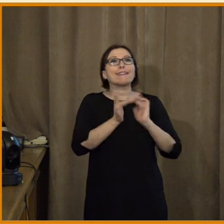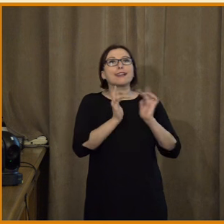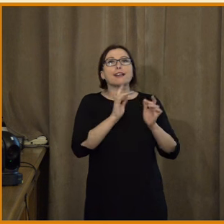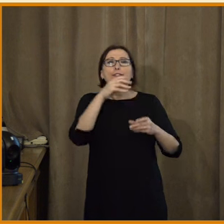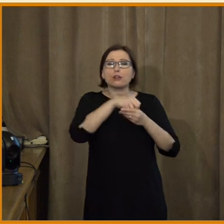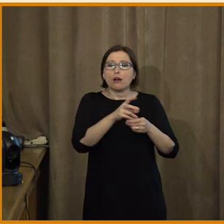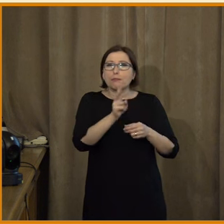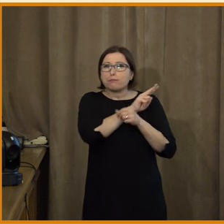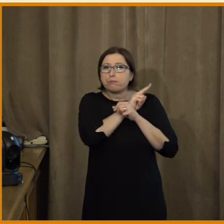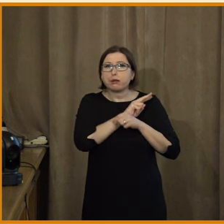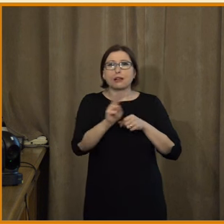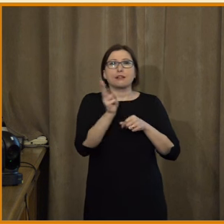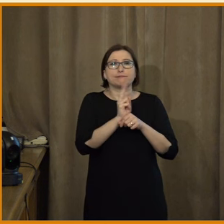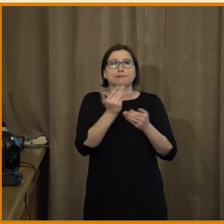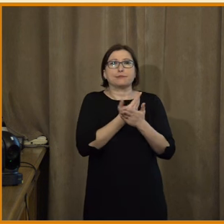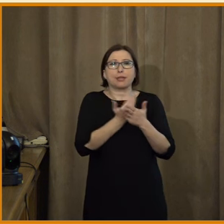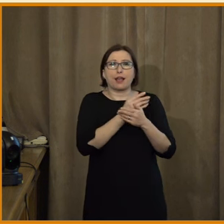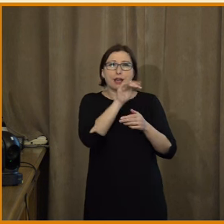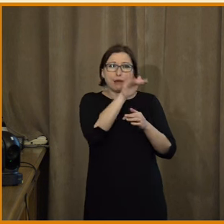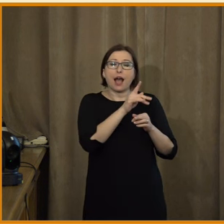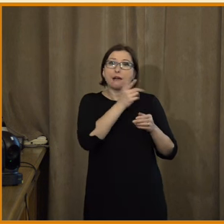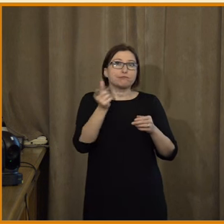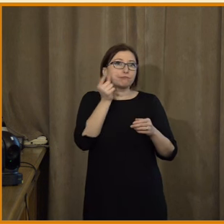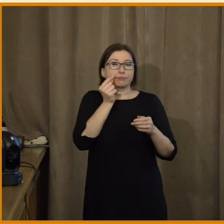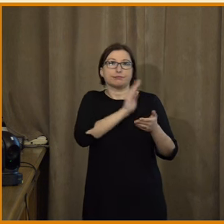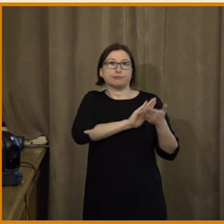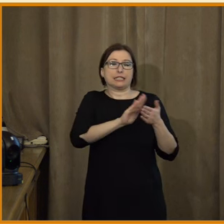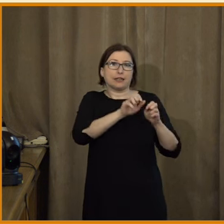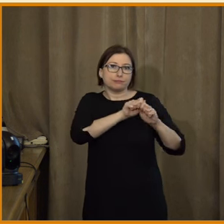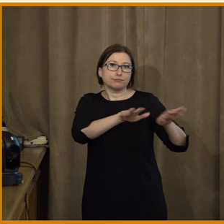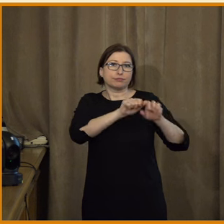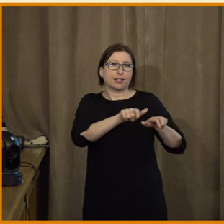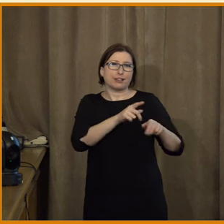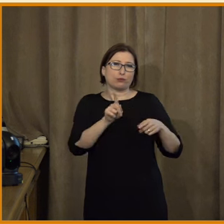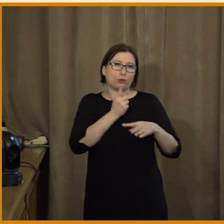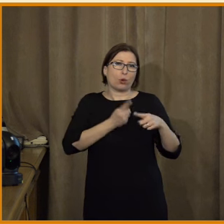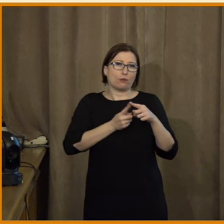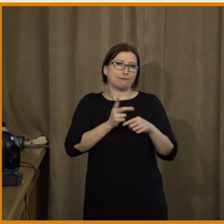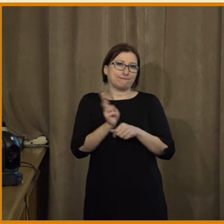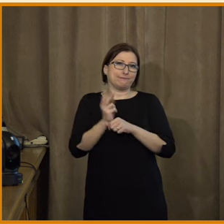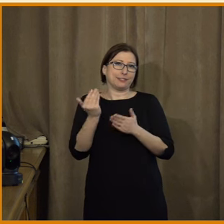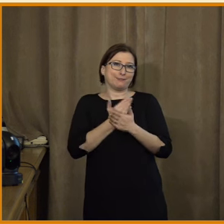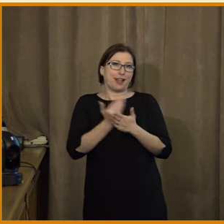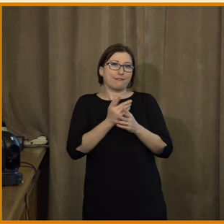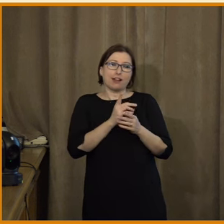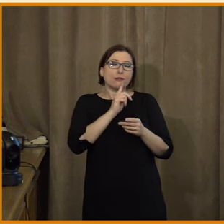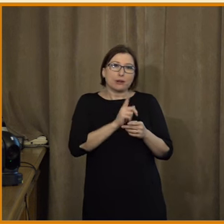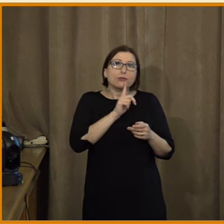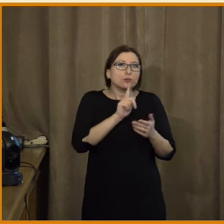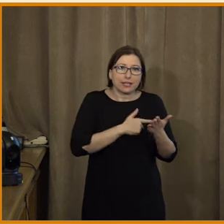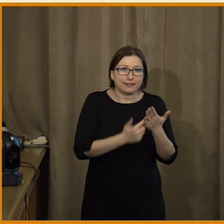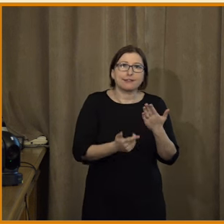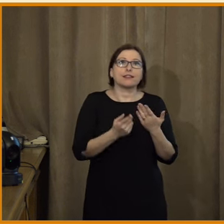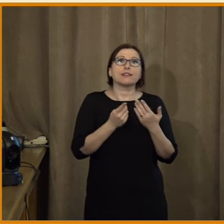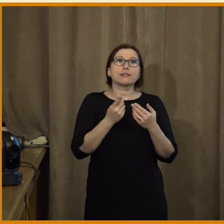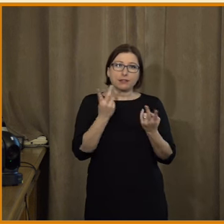je plný dezinformací, které se bleskově šíří, je vlastně tak trochu jakoby mýtus nebo minimálně velmi zjednodušené vysvětlení